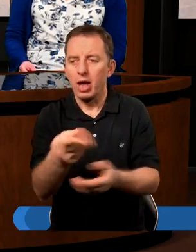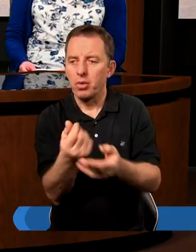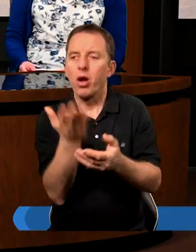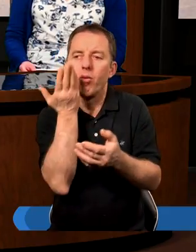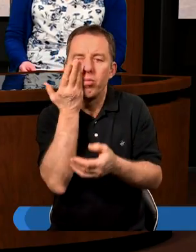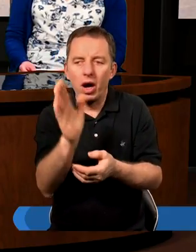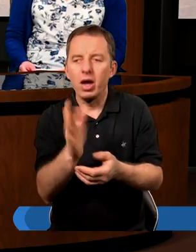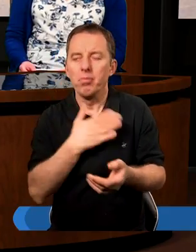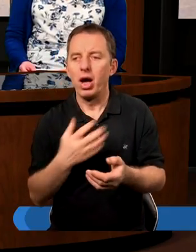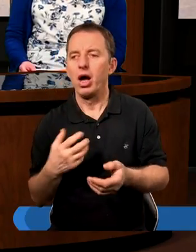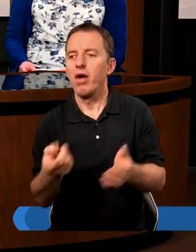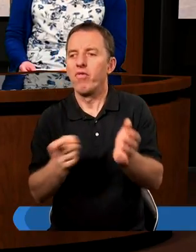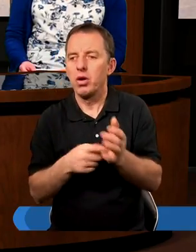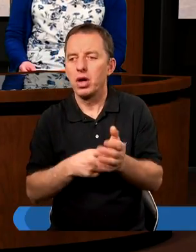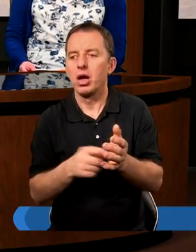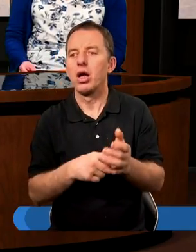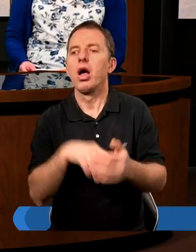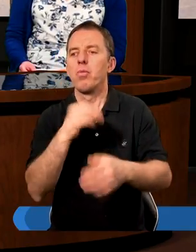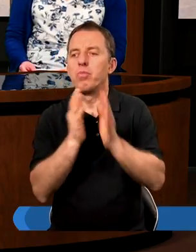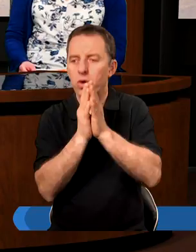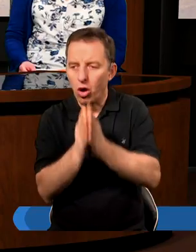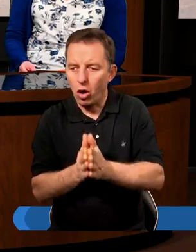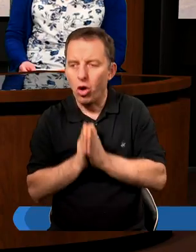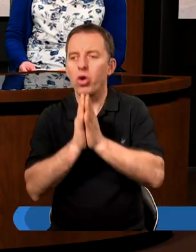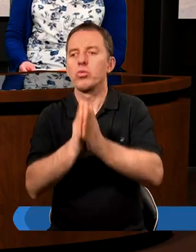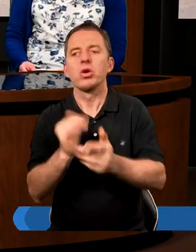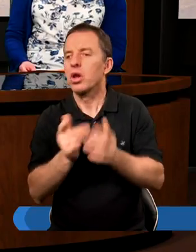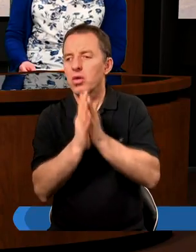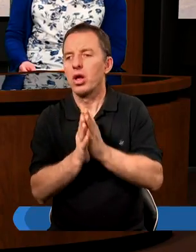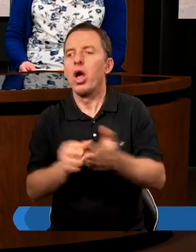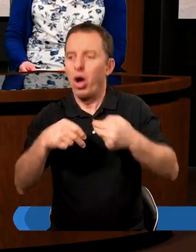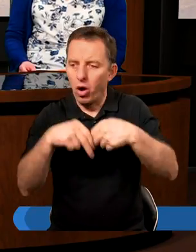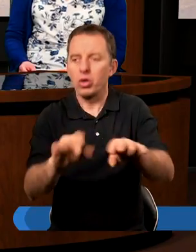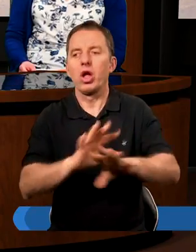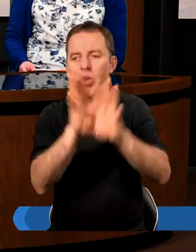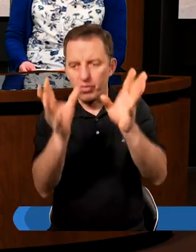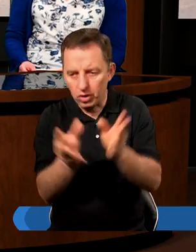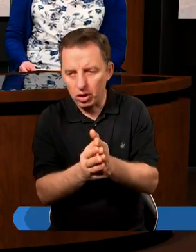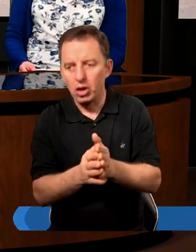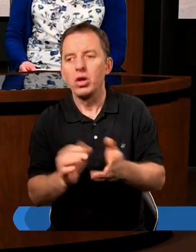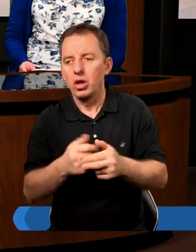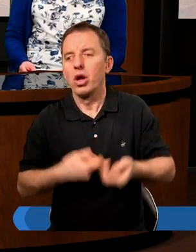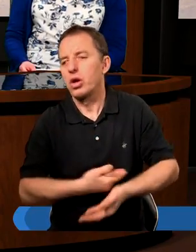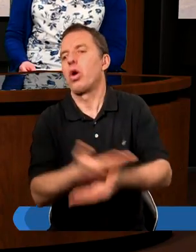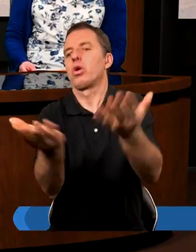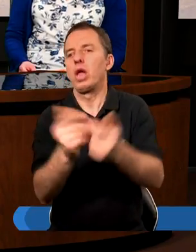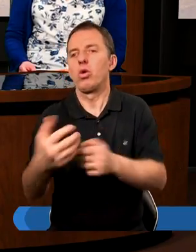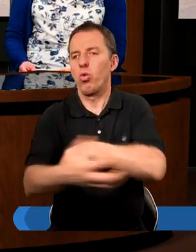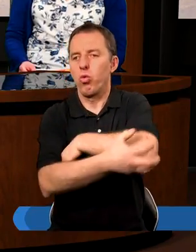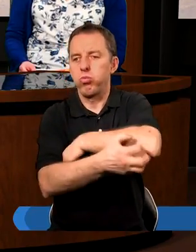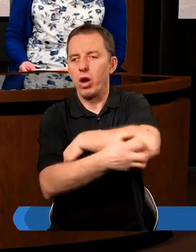przez bardzo wymagającą prośbę, bo to wcale nie jest proste. Oddaj wszystko, co masz, rozdaj ubogim.